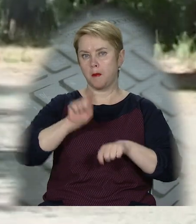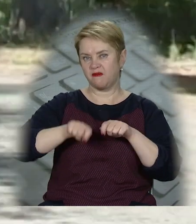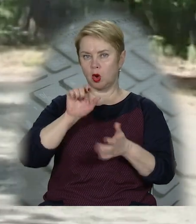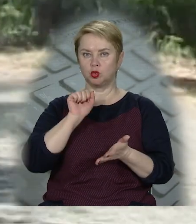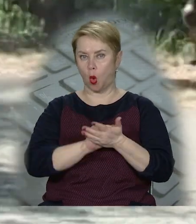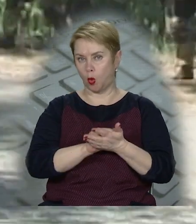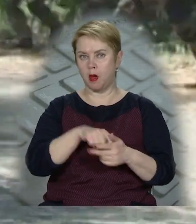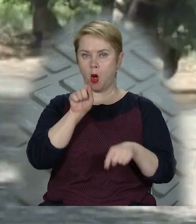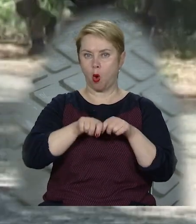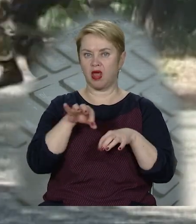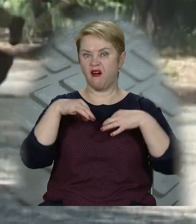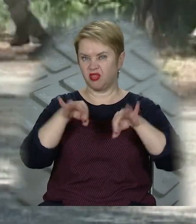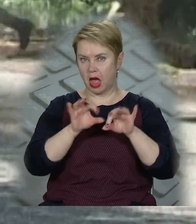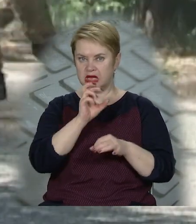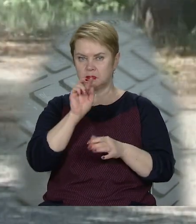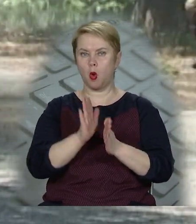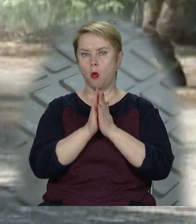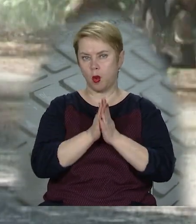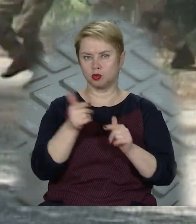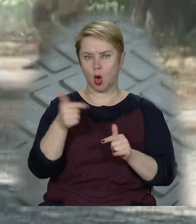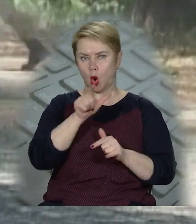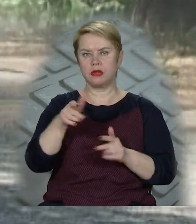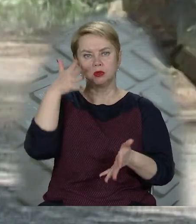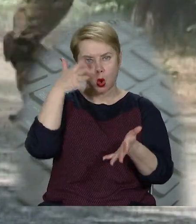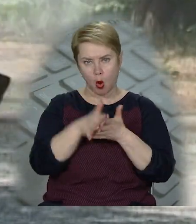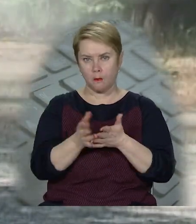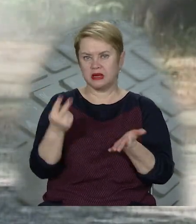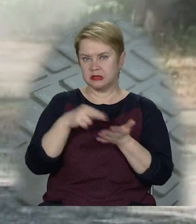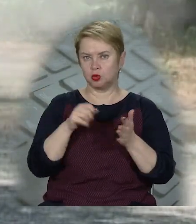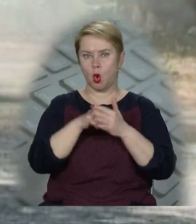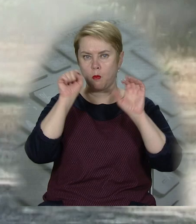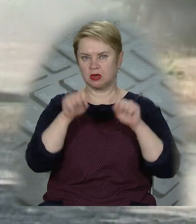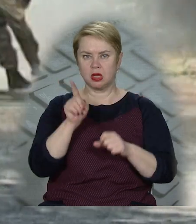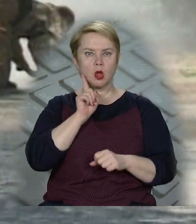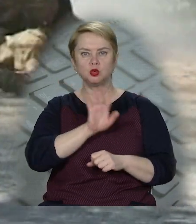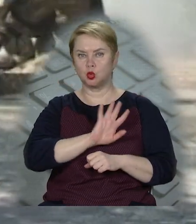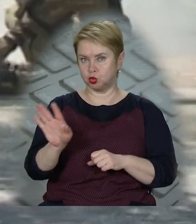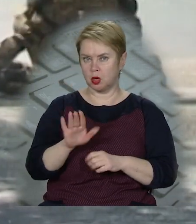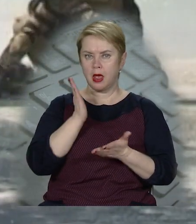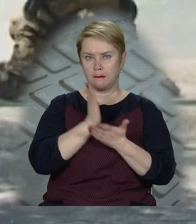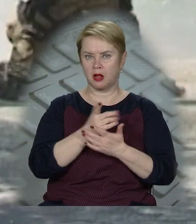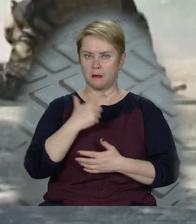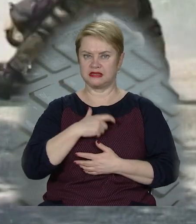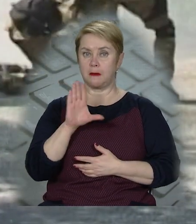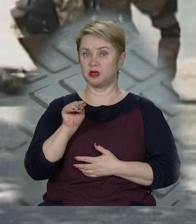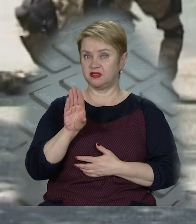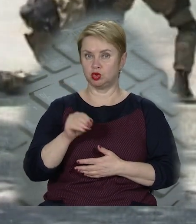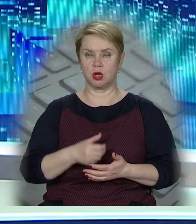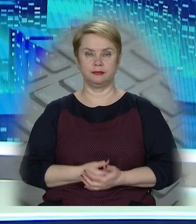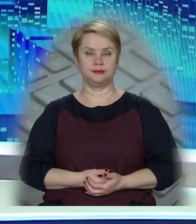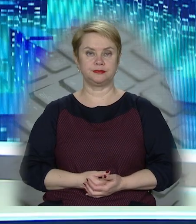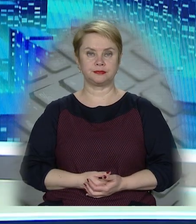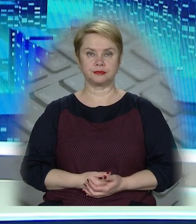документів та огляд автомобілів. СБУ просить громадян з розумінням поставитися до можливих незручностей і мати при собі посвідчення.